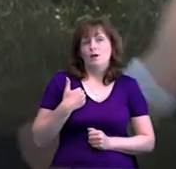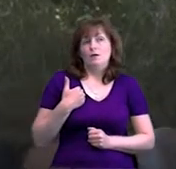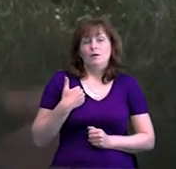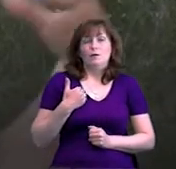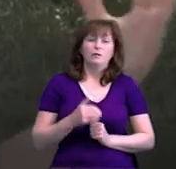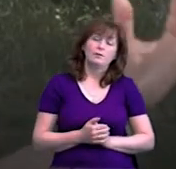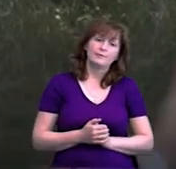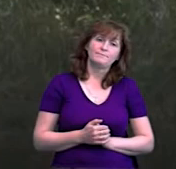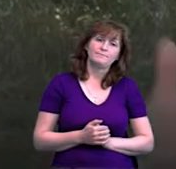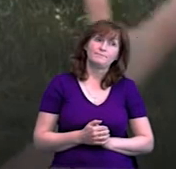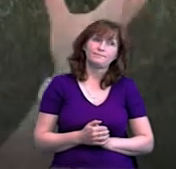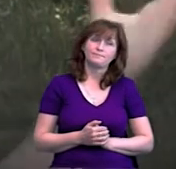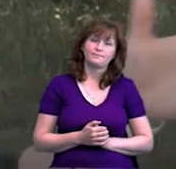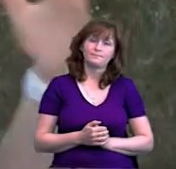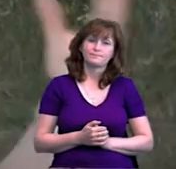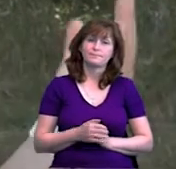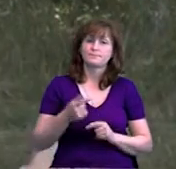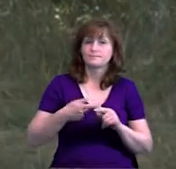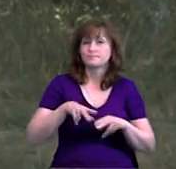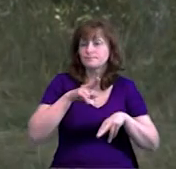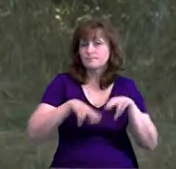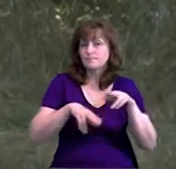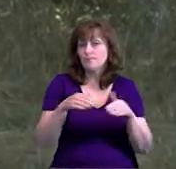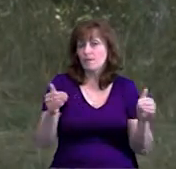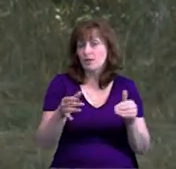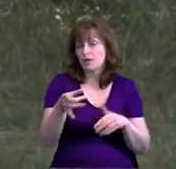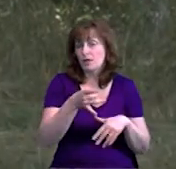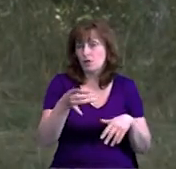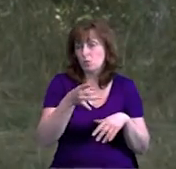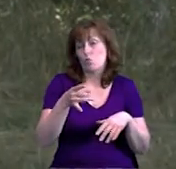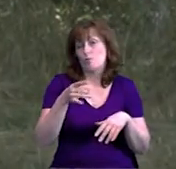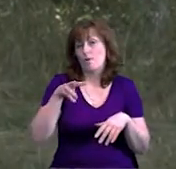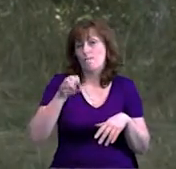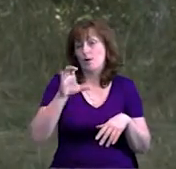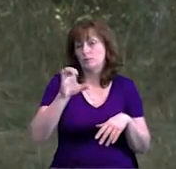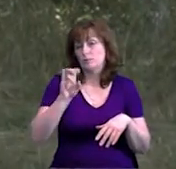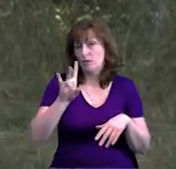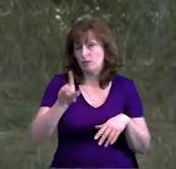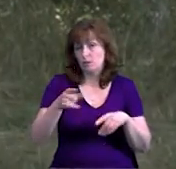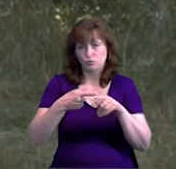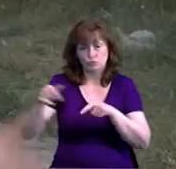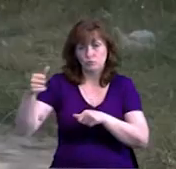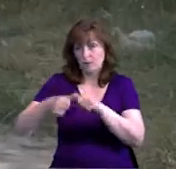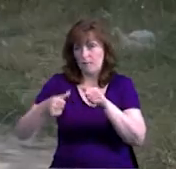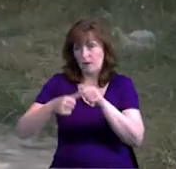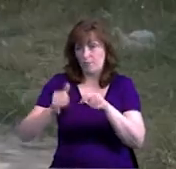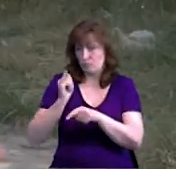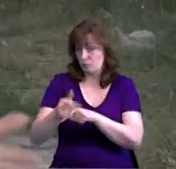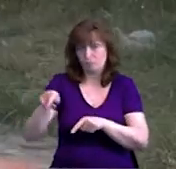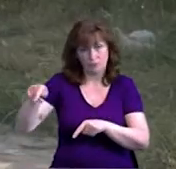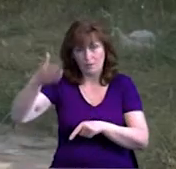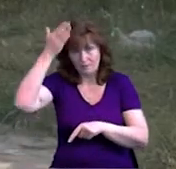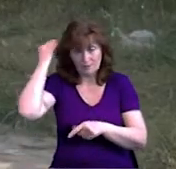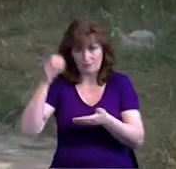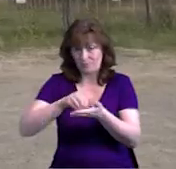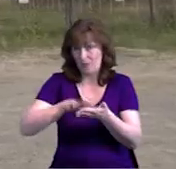схемі забудови мікрорайону Масани, даної заправочного пункту немає. Крім того, державні